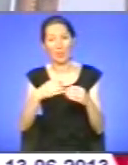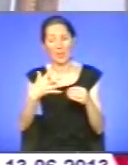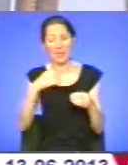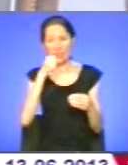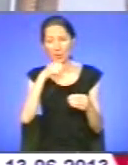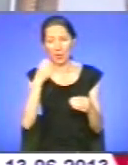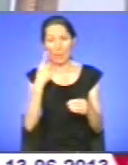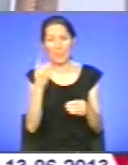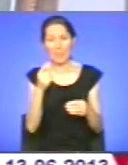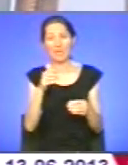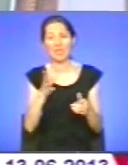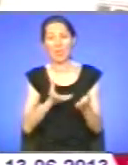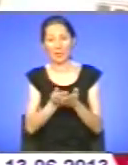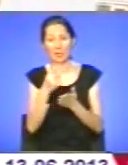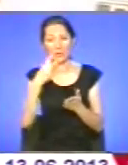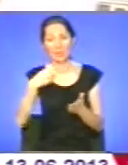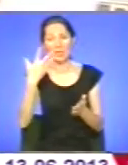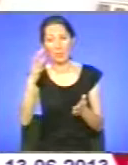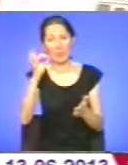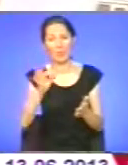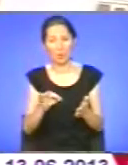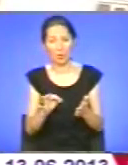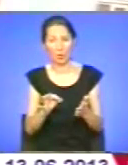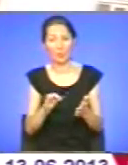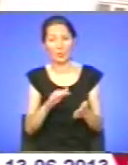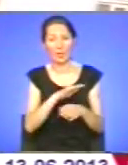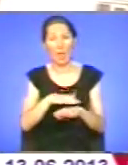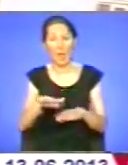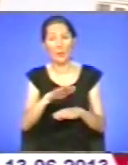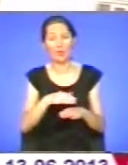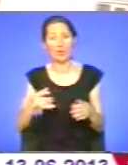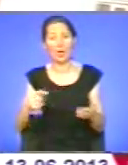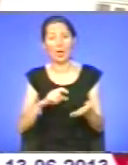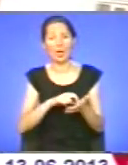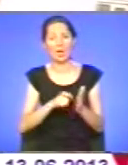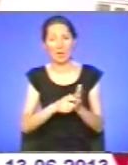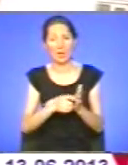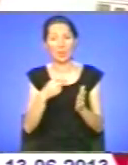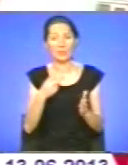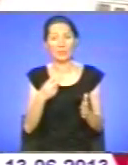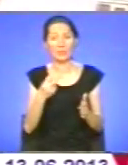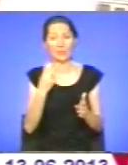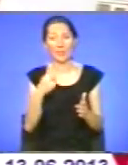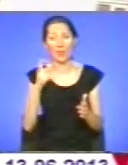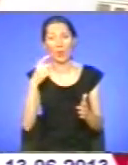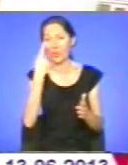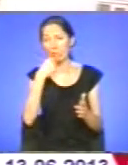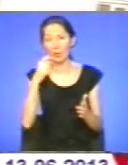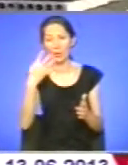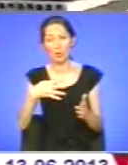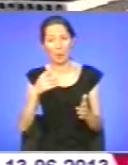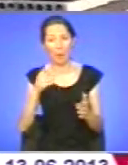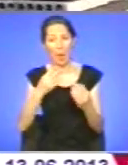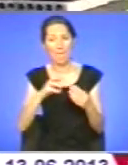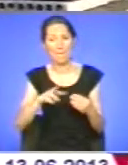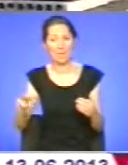Перший внесок – 25%. Площа житла на дві особи – 40 метрів квадратних. На кожного наступного – по 18 метрів